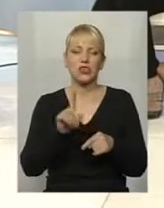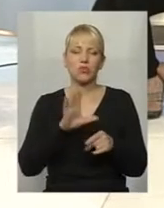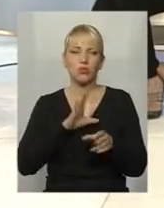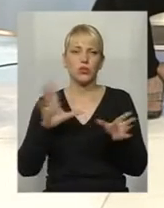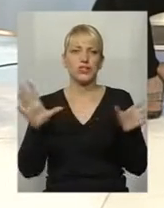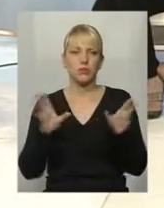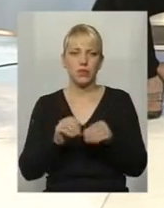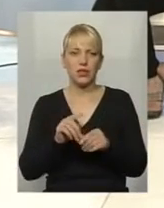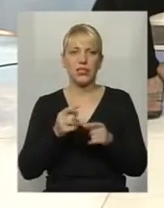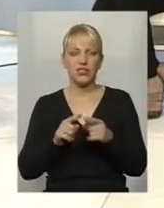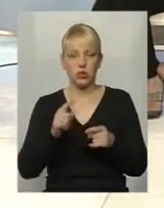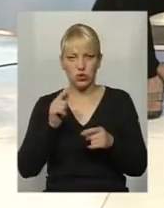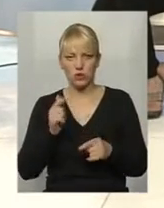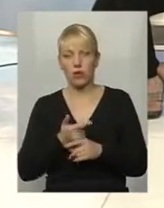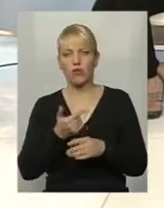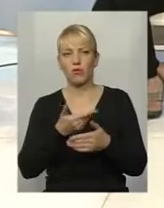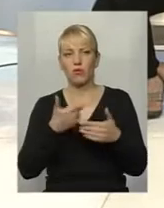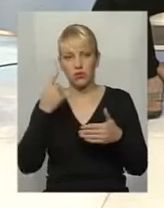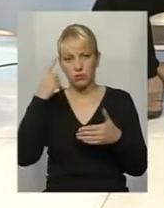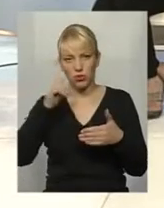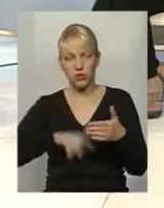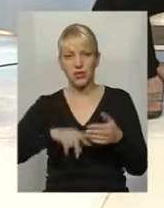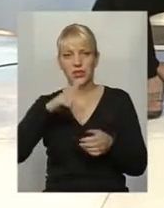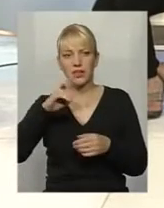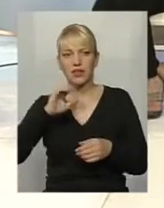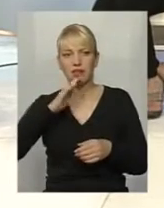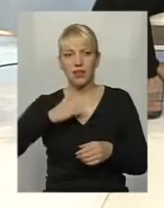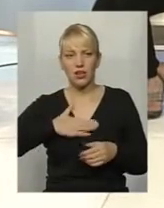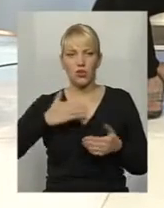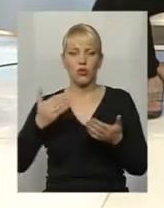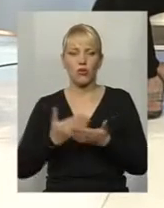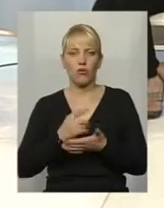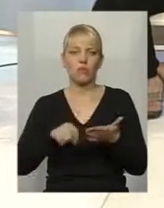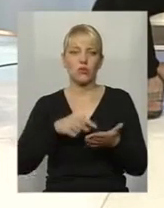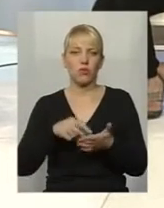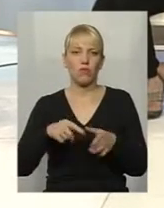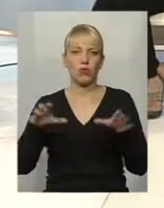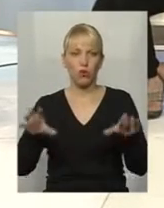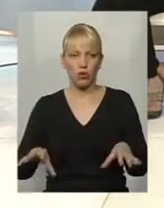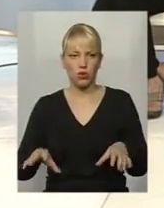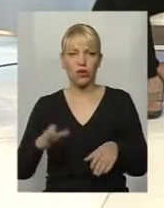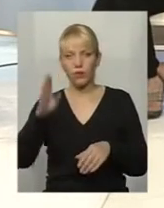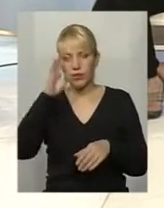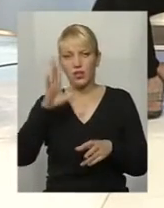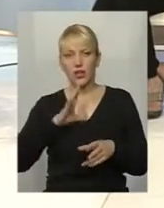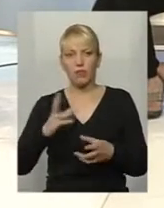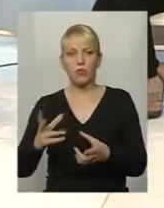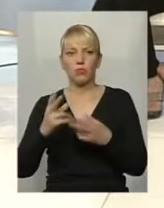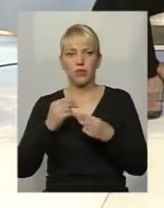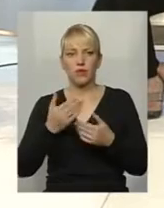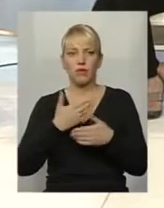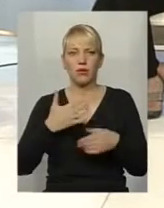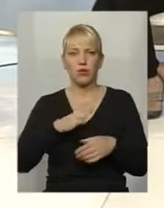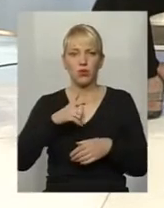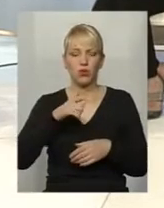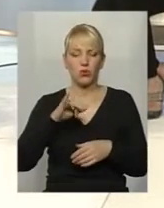знаєте, знову ми дуже сподівалися на нашого нового міського голову. Він нам пообіцяв, ми ще були в